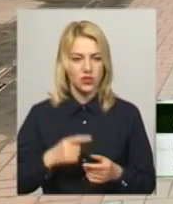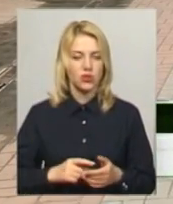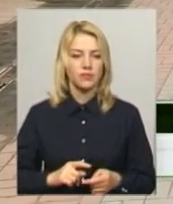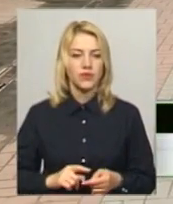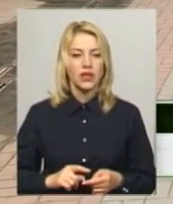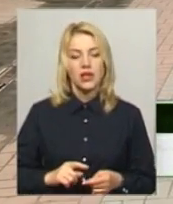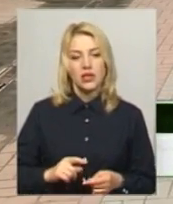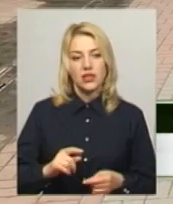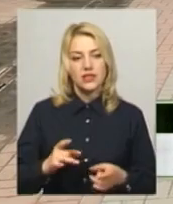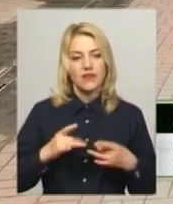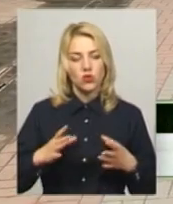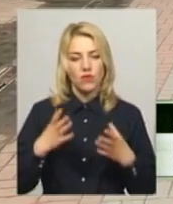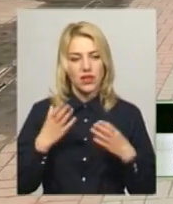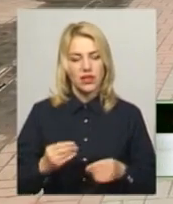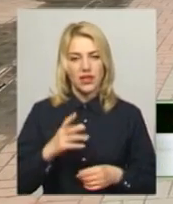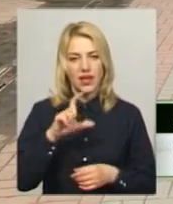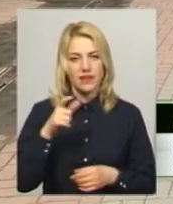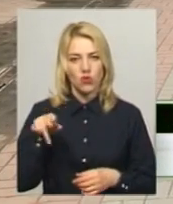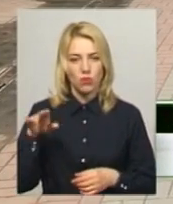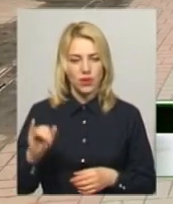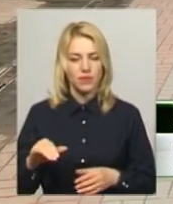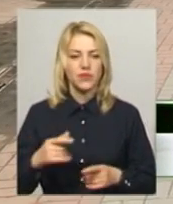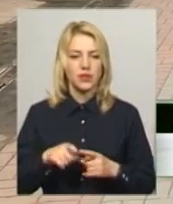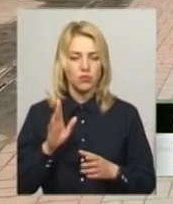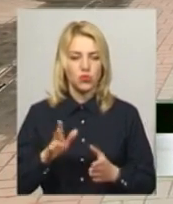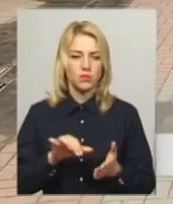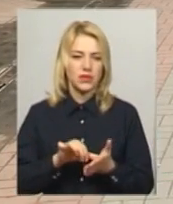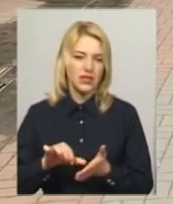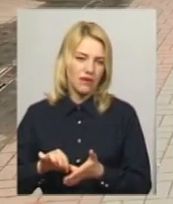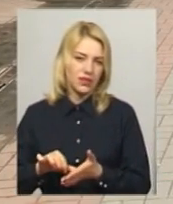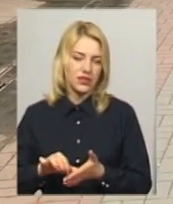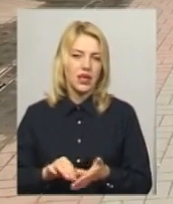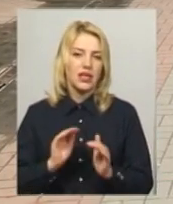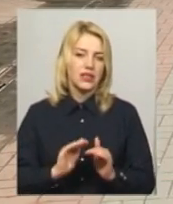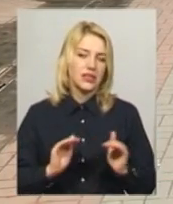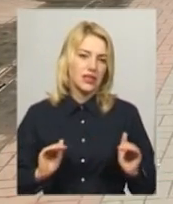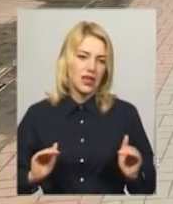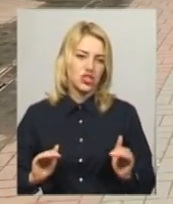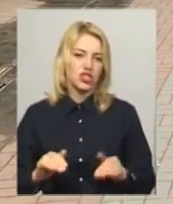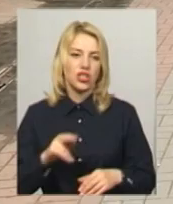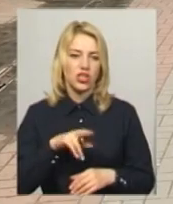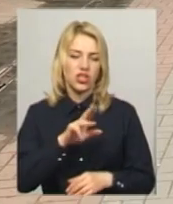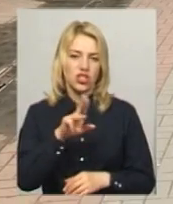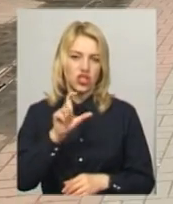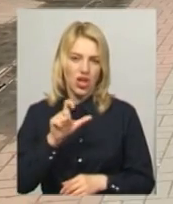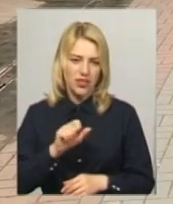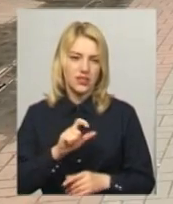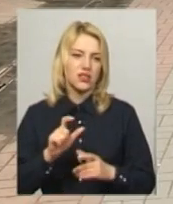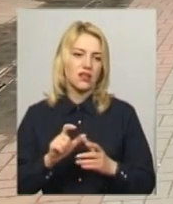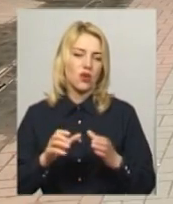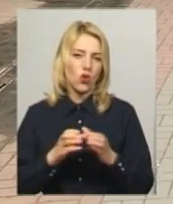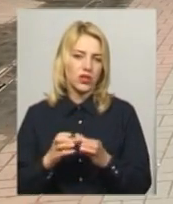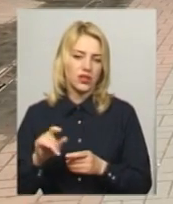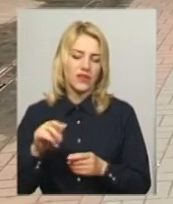святкування Дня Європи. Тут відповідно будуть представлені дитячі джазові колективи. І на